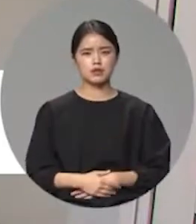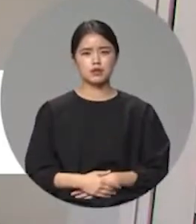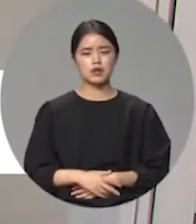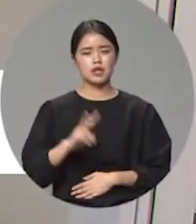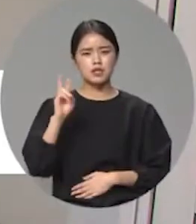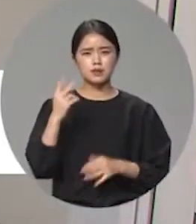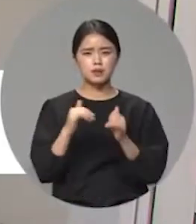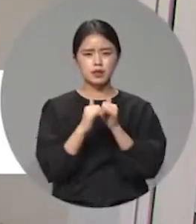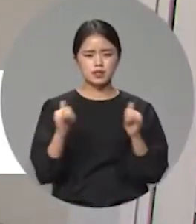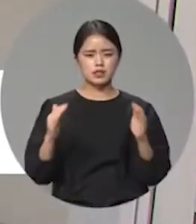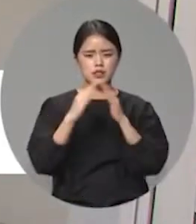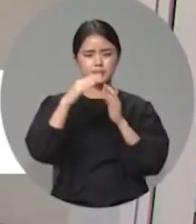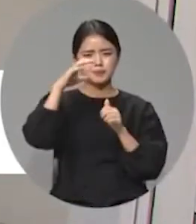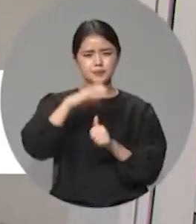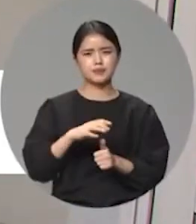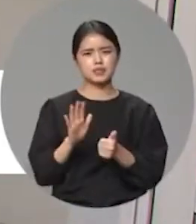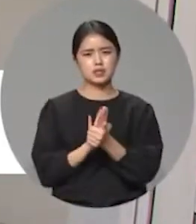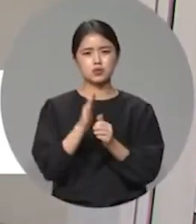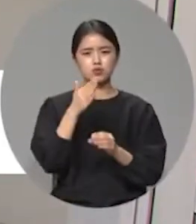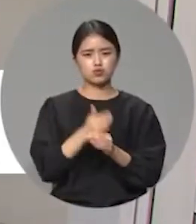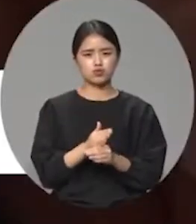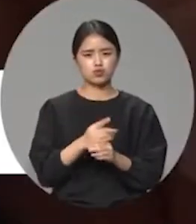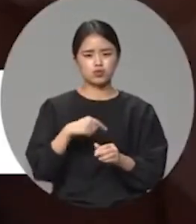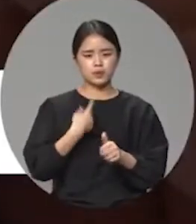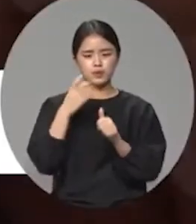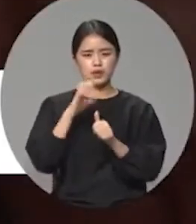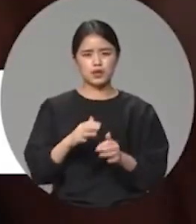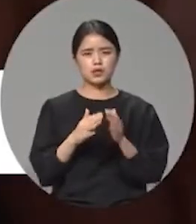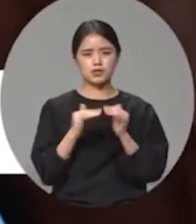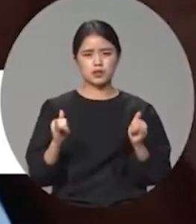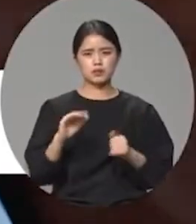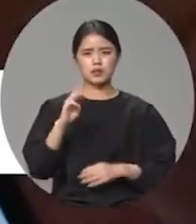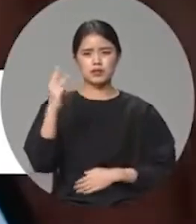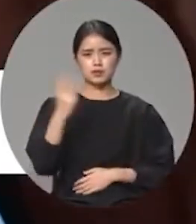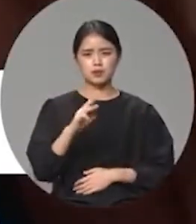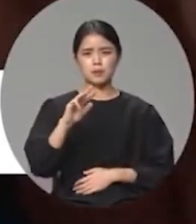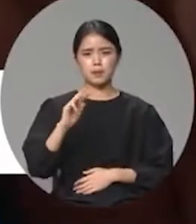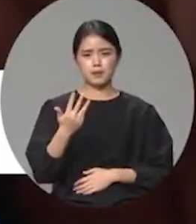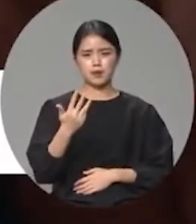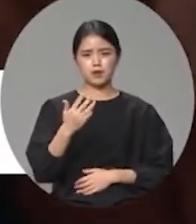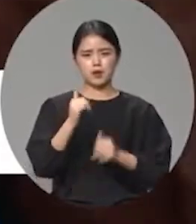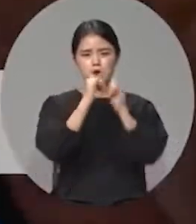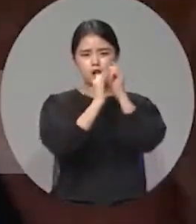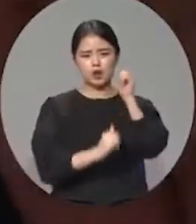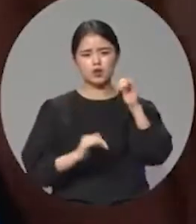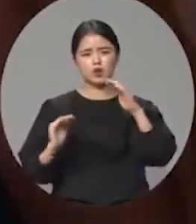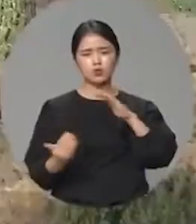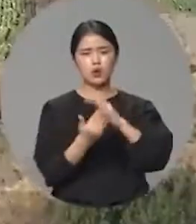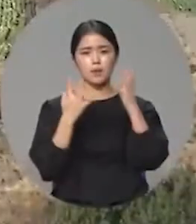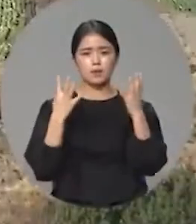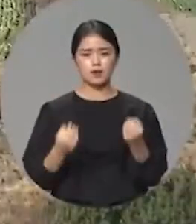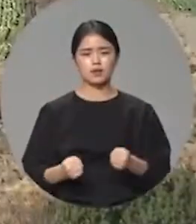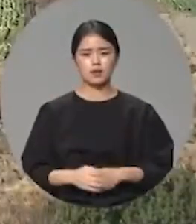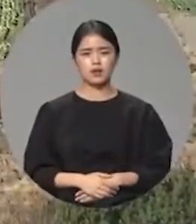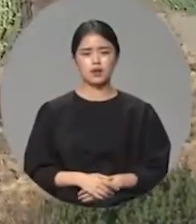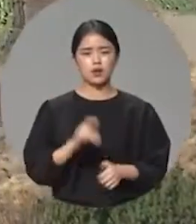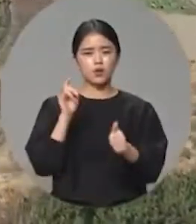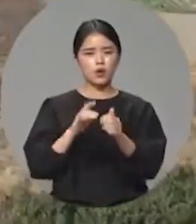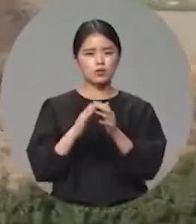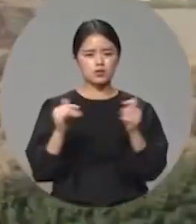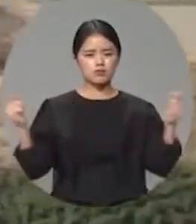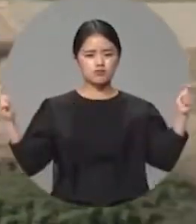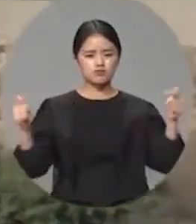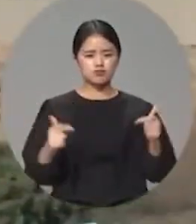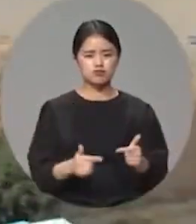200여 명은 재택치료 중이고 자가격리자도 3,800명대로 역대 최다 수준입니다. 확진자를